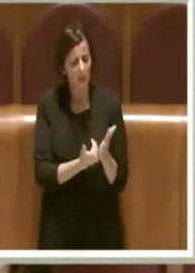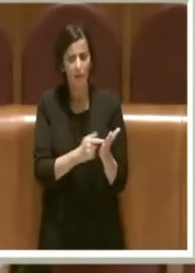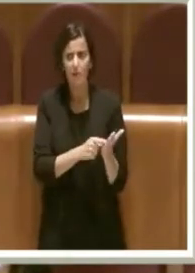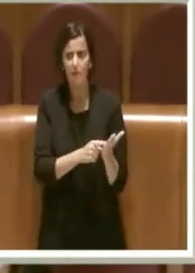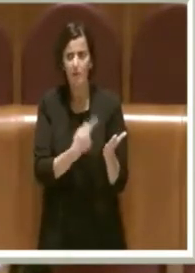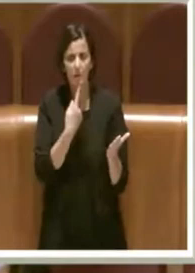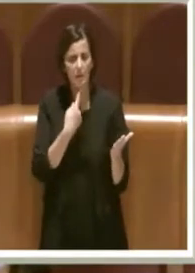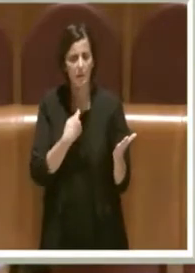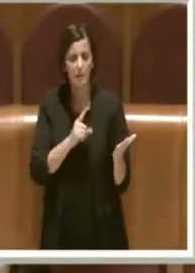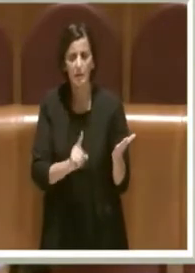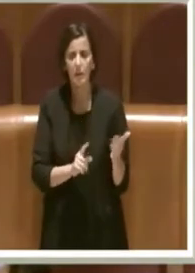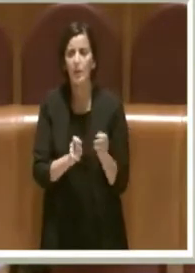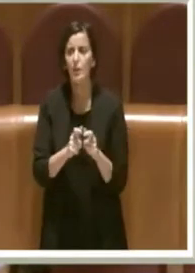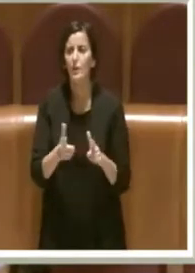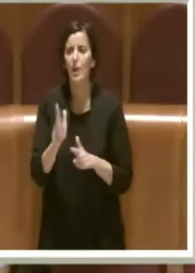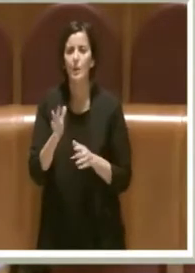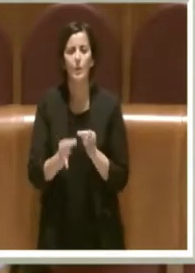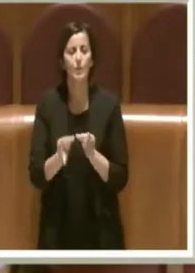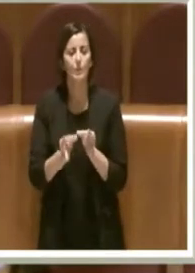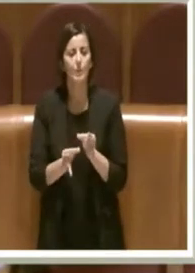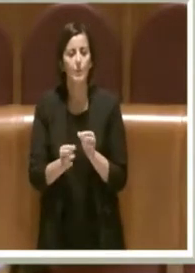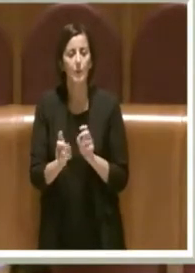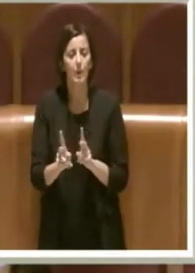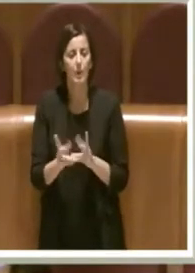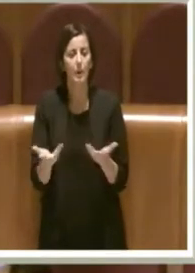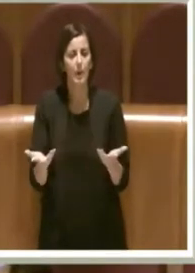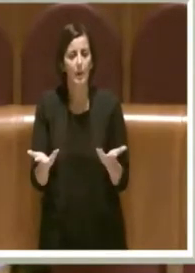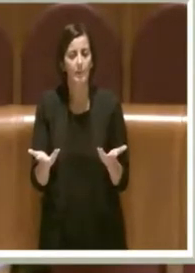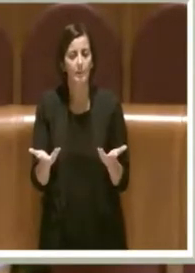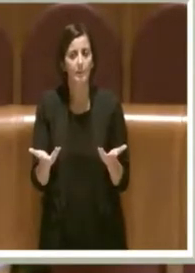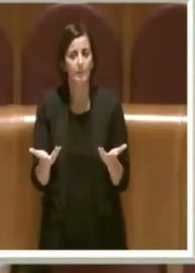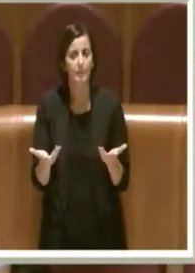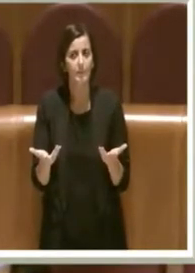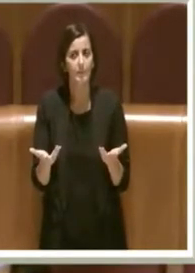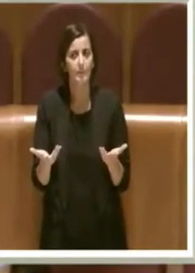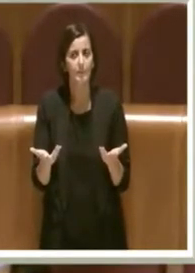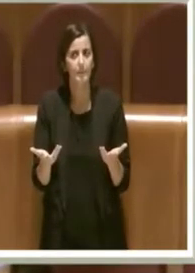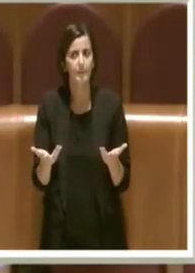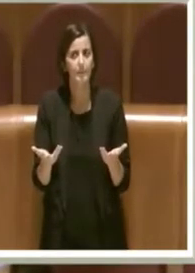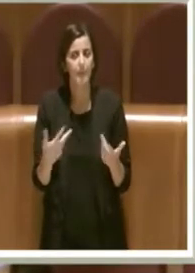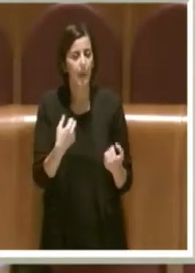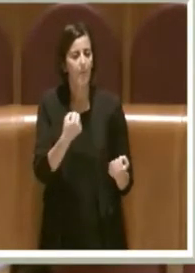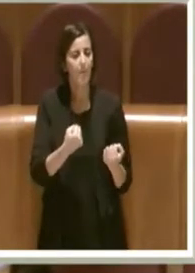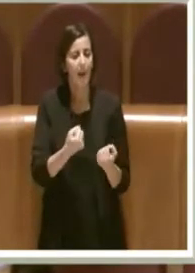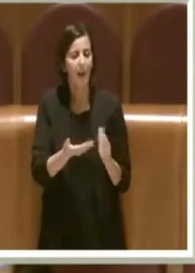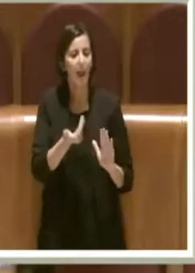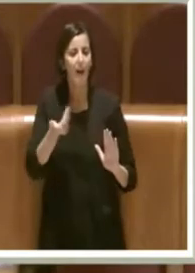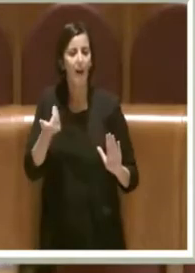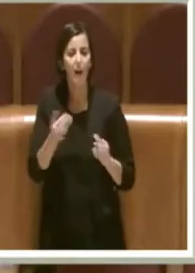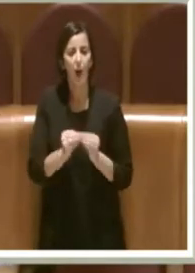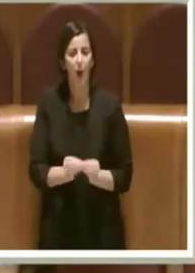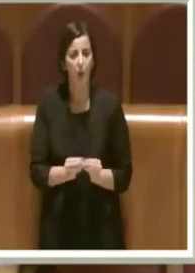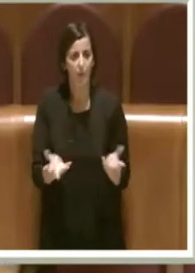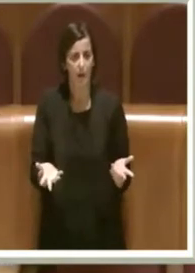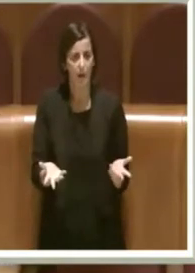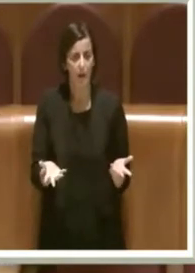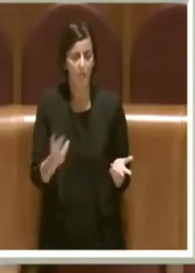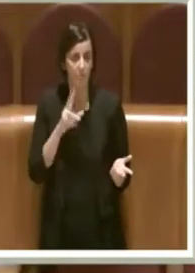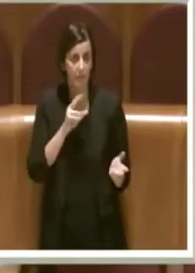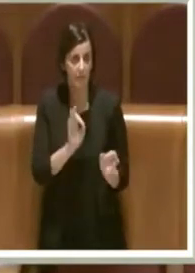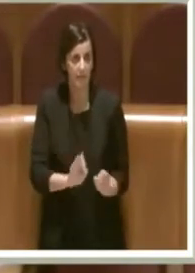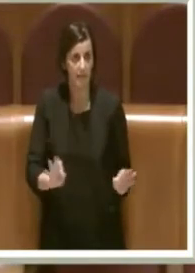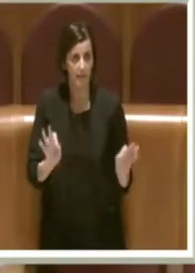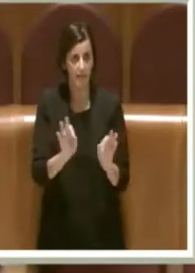parla della città dei 15 minuti, ma non si parla di come vogliamo toglierle queste macchine nella città, ovvero